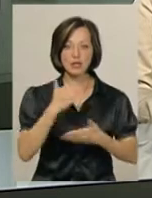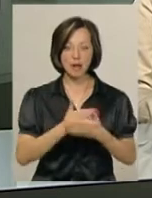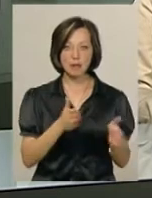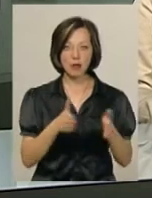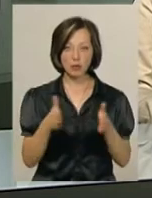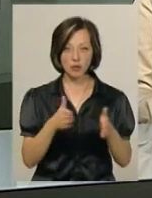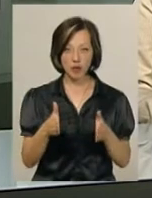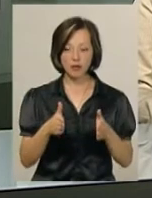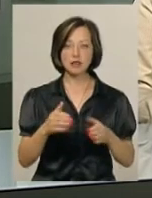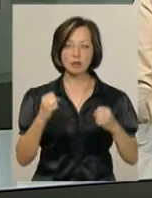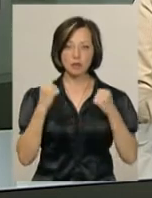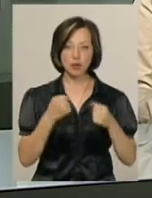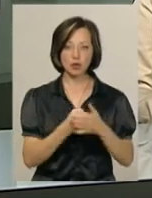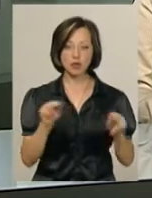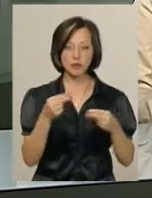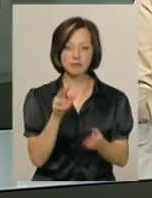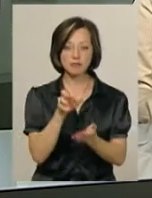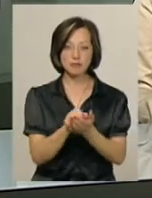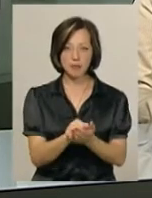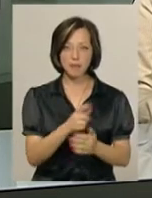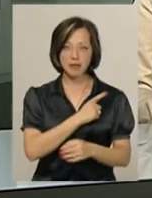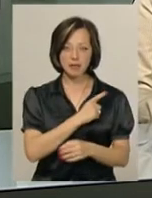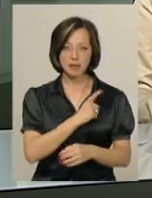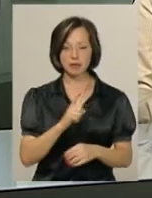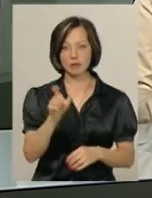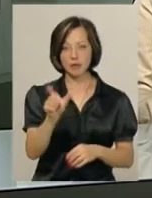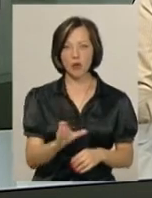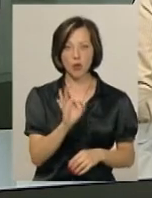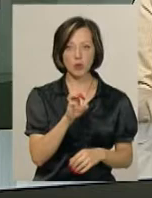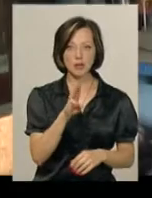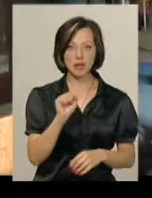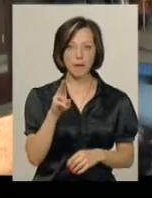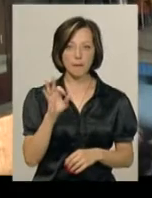приготуваннями глісера до чемпіонату ми застали у майстерні Олександра Остапова.